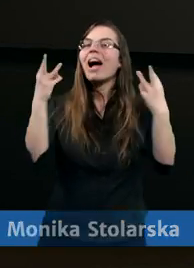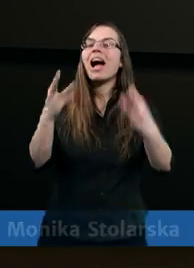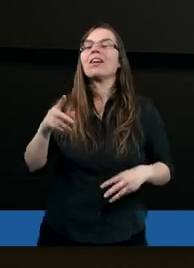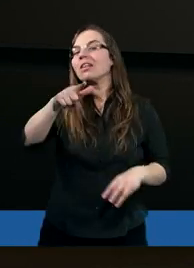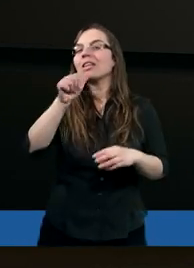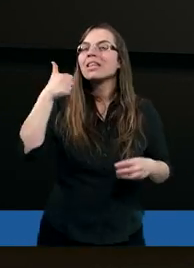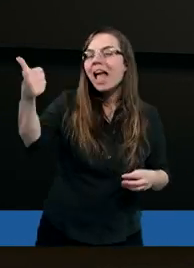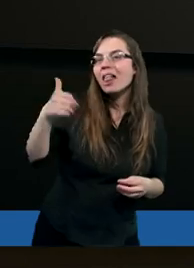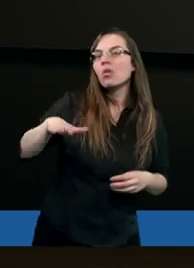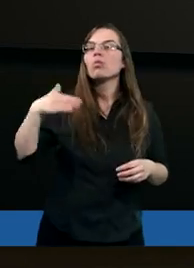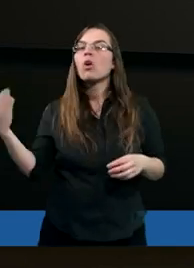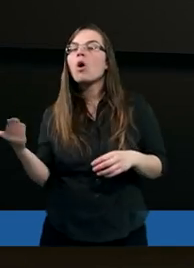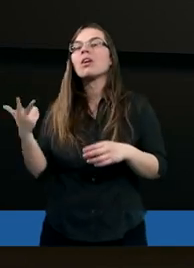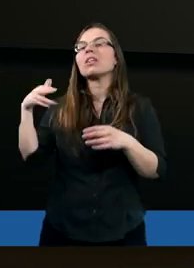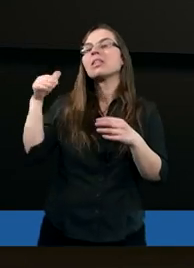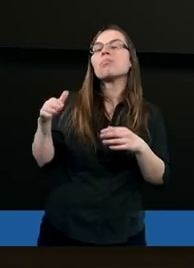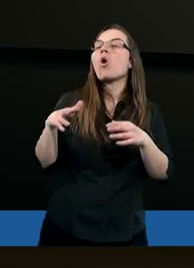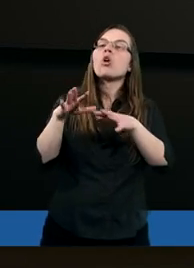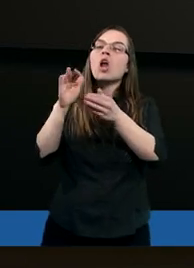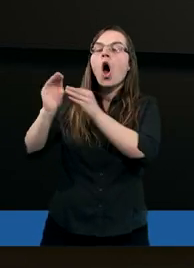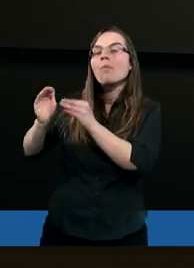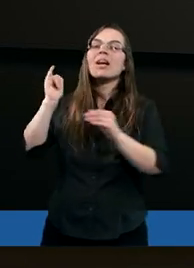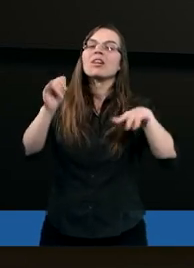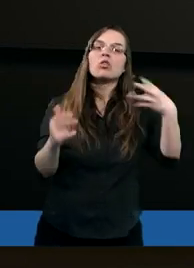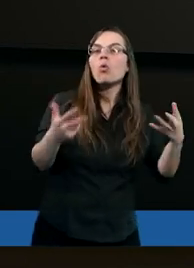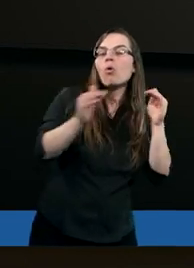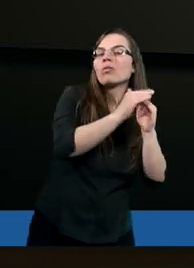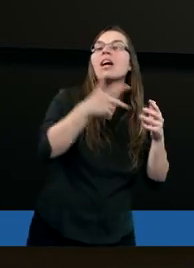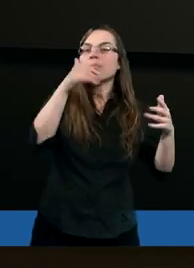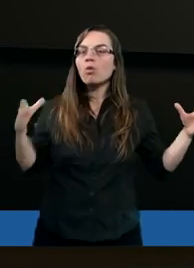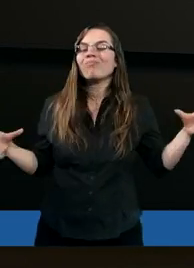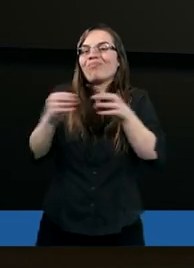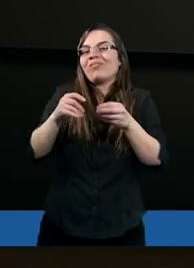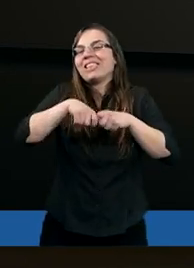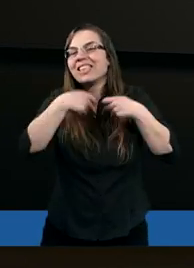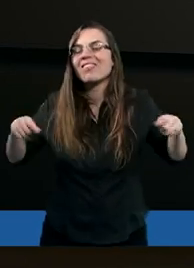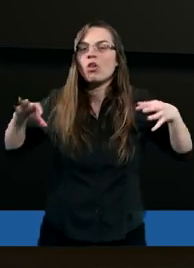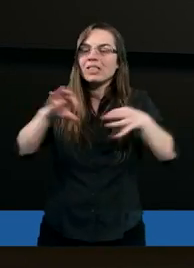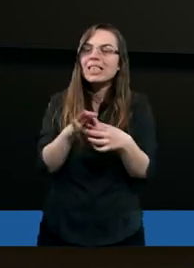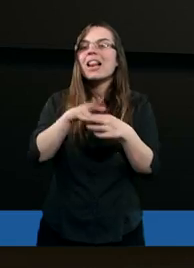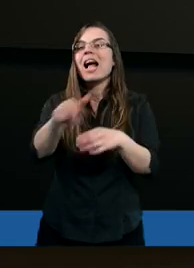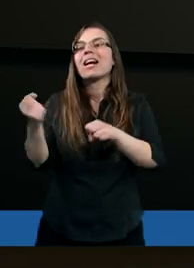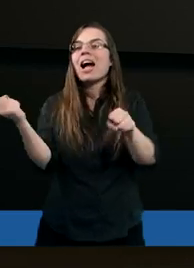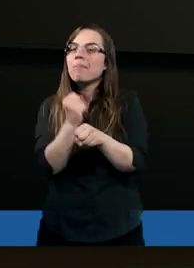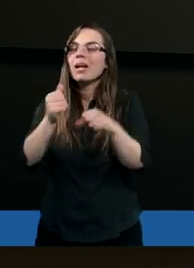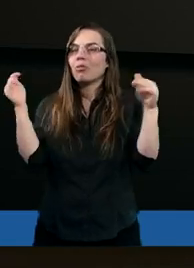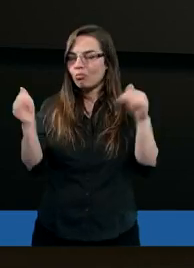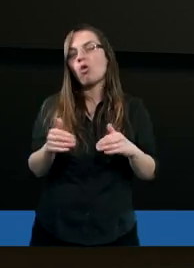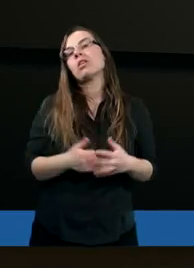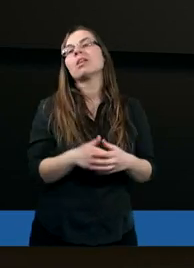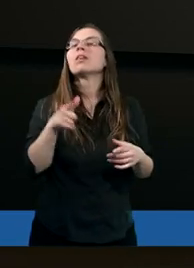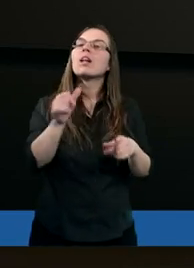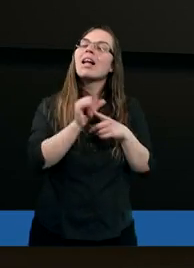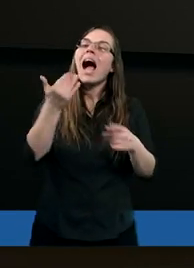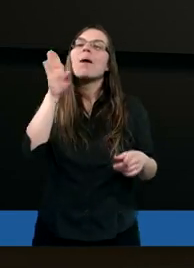i jedną stronę nam nim można oprzeć, i drugą, i związać na tym kamieniu. To jest tak jak